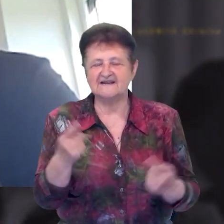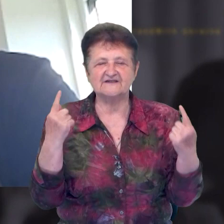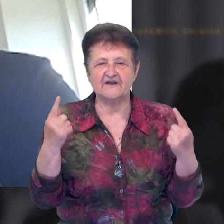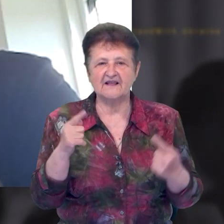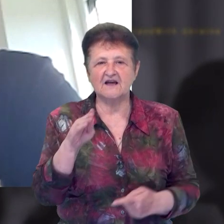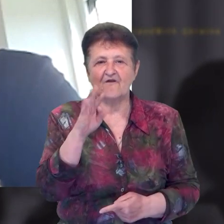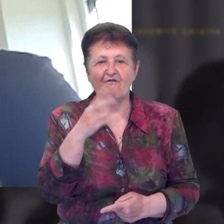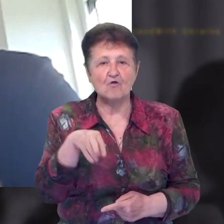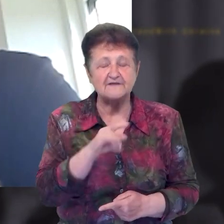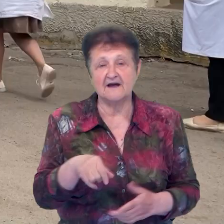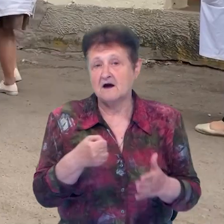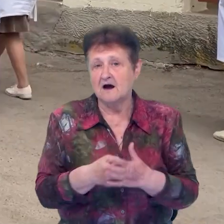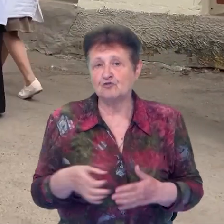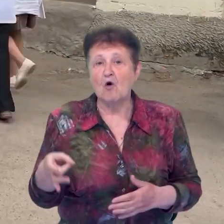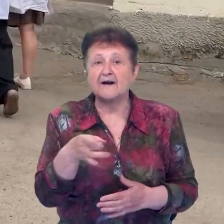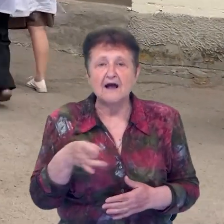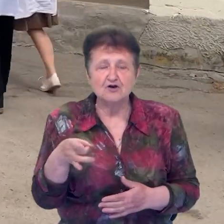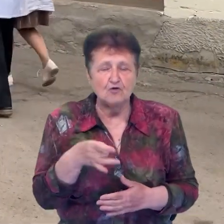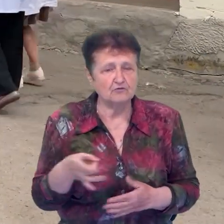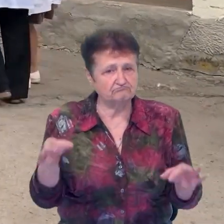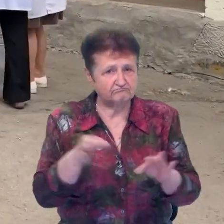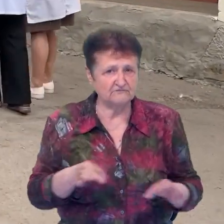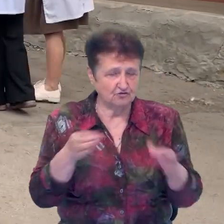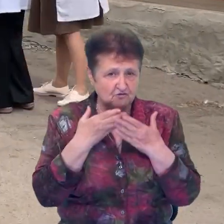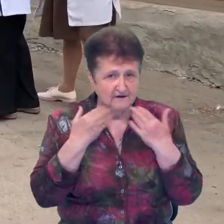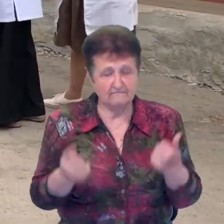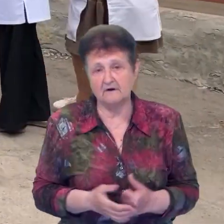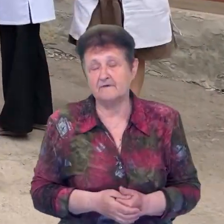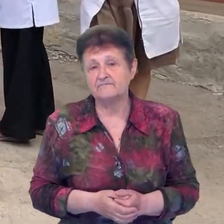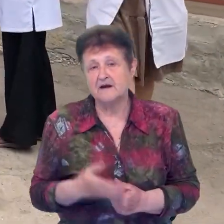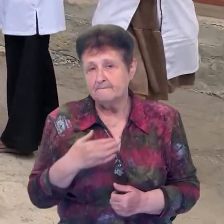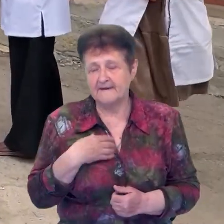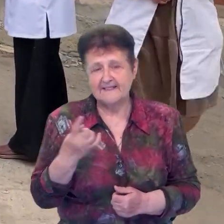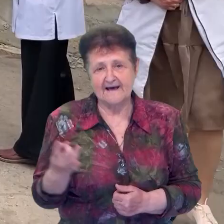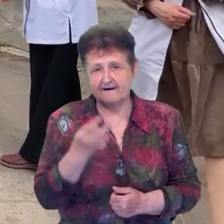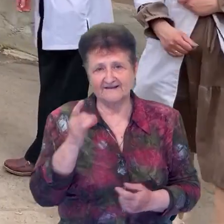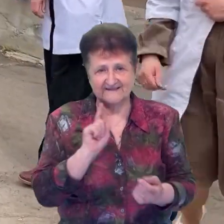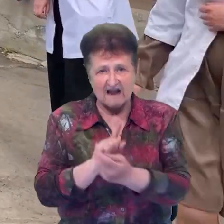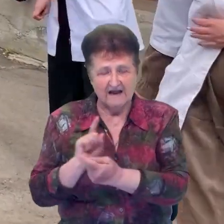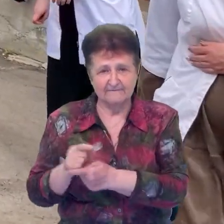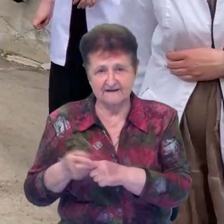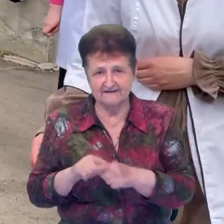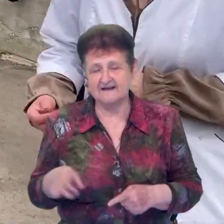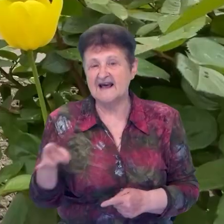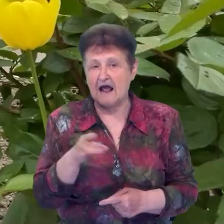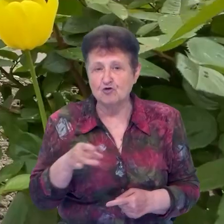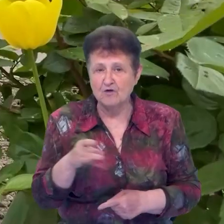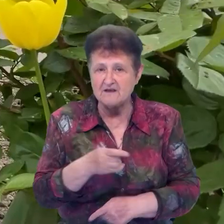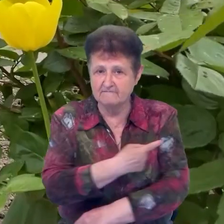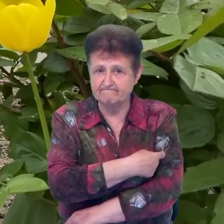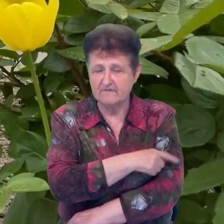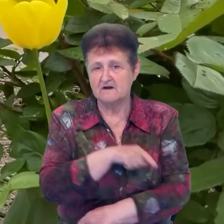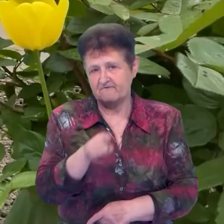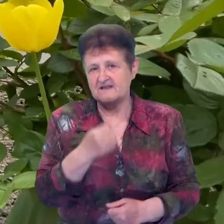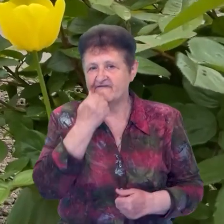щось надає. А до району вони, на жаль, все не доходять. І це вже не перший раз ми з цим стиклаємося. І дійсно районні вони дуже